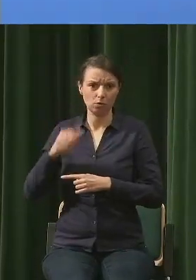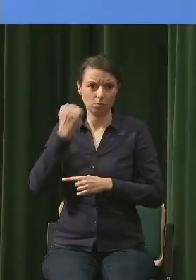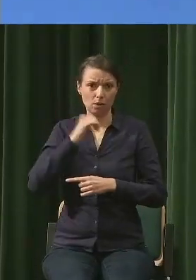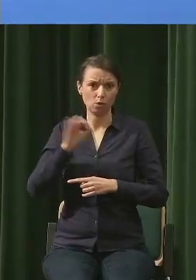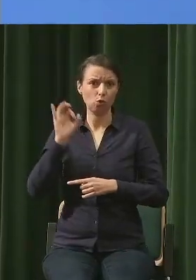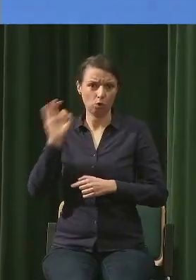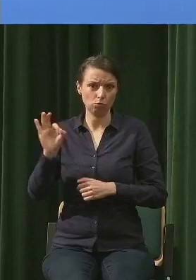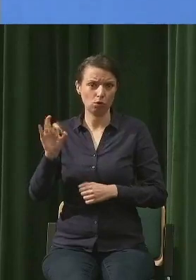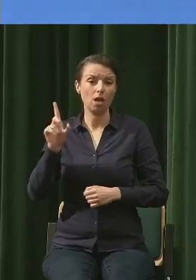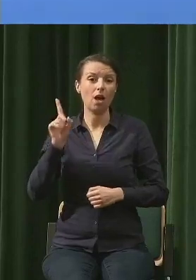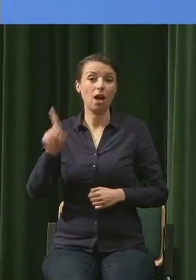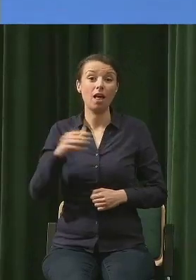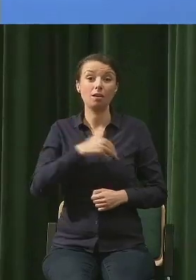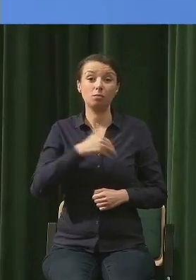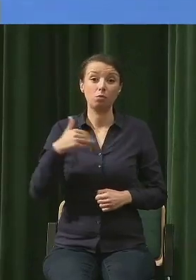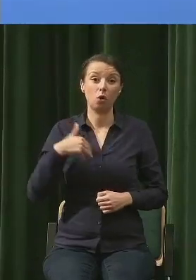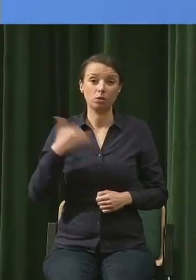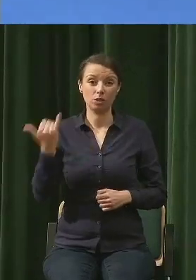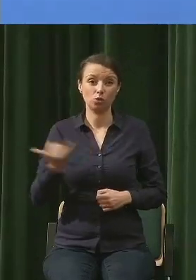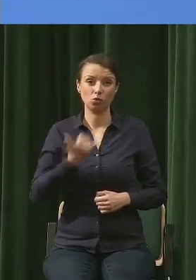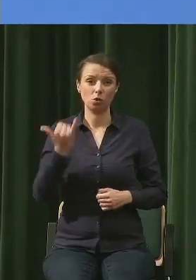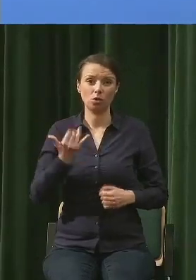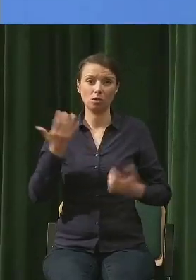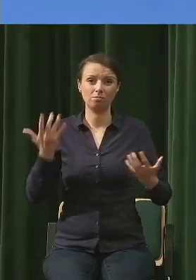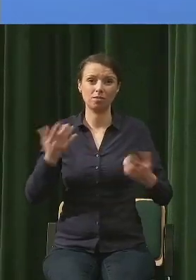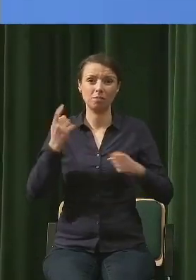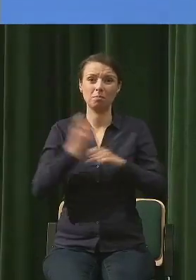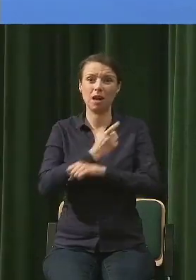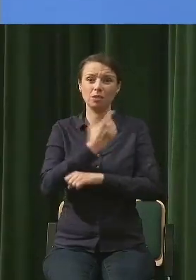jest wciąż mimo wszystko krajem biednym.